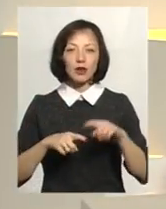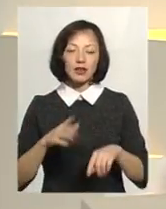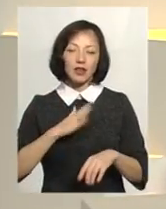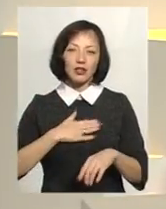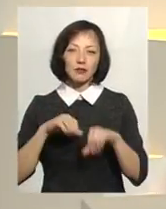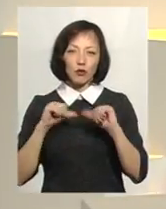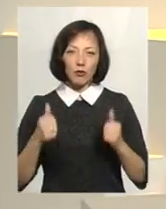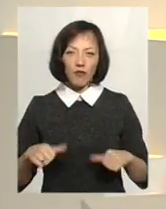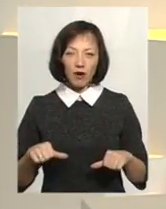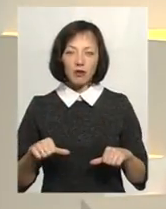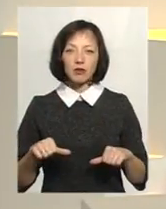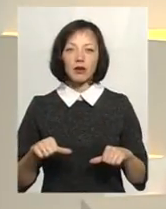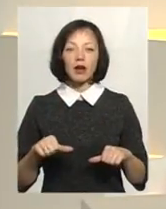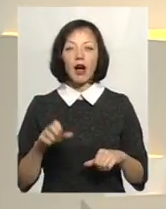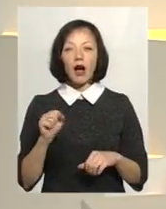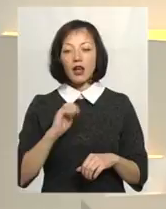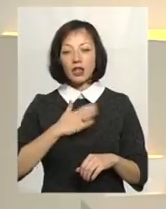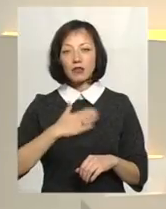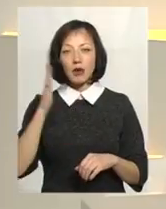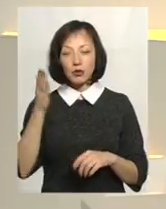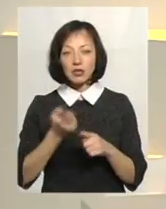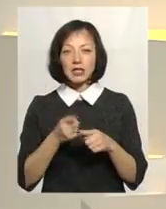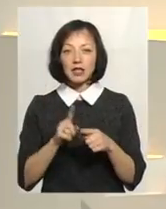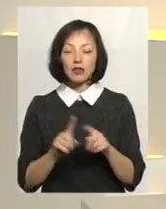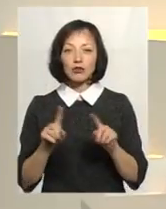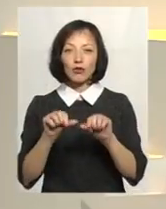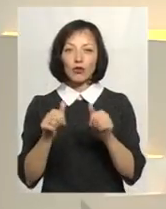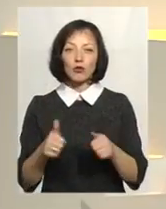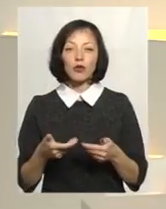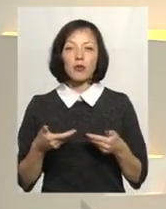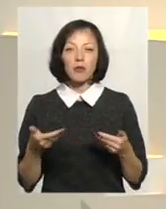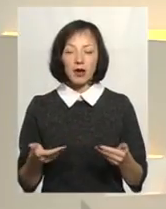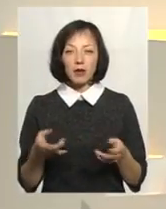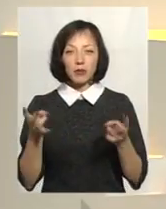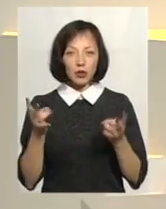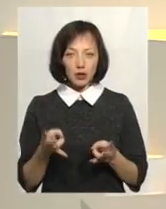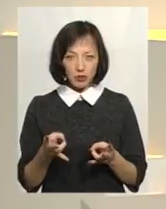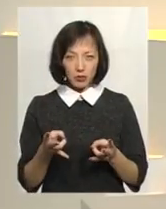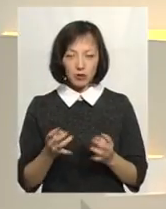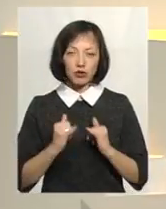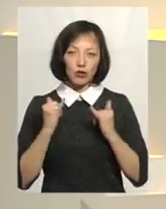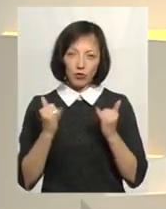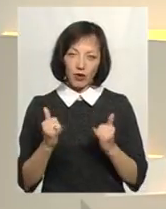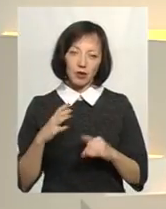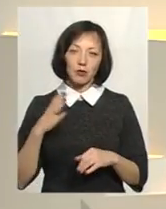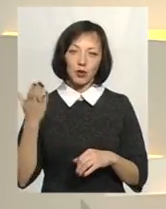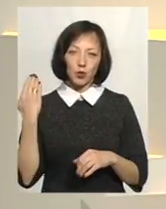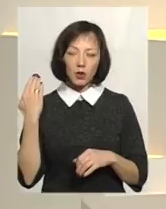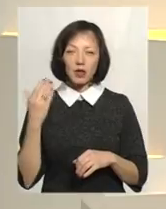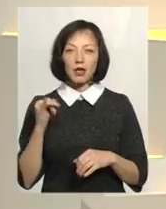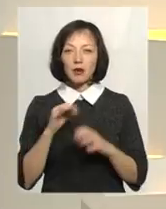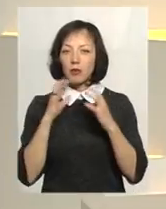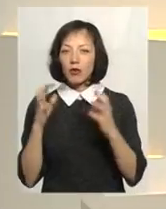формувало, а наше майбутнє – це те, що формуємо ми. Потрібно шанувати минуле і